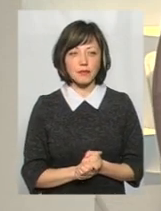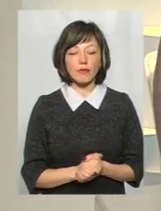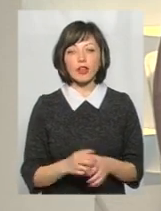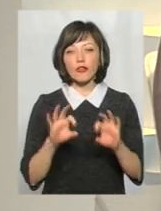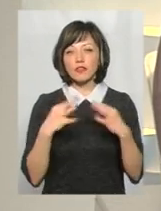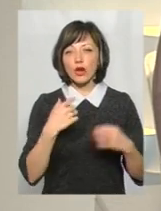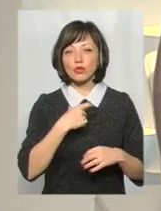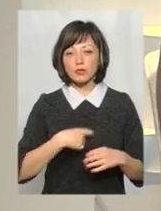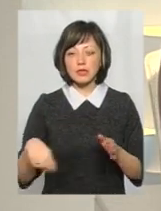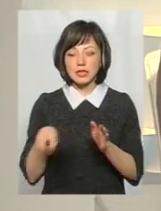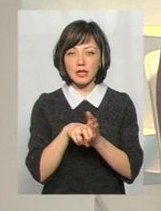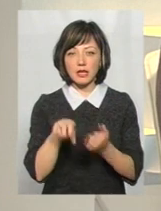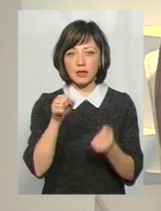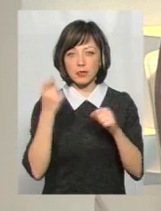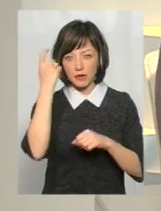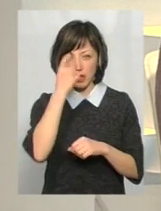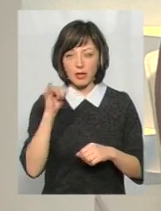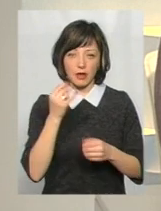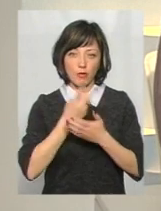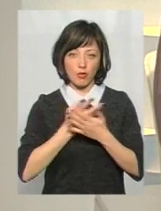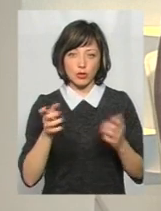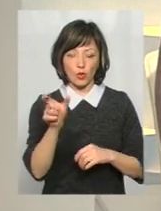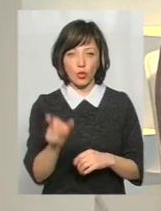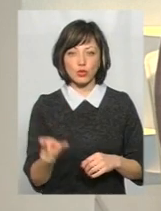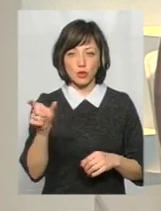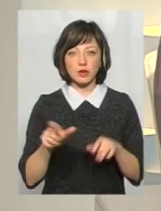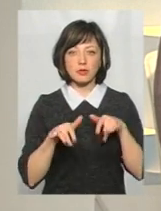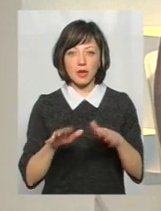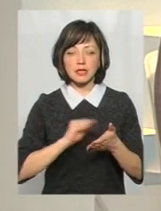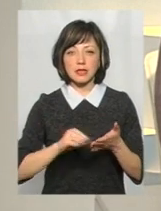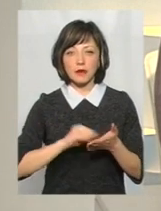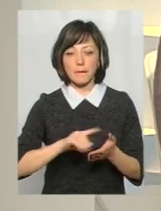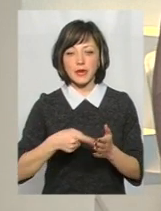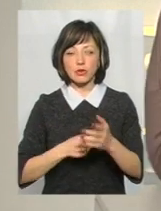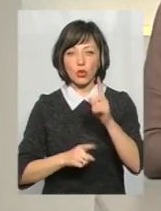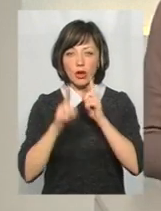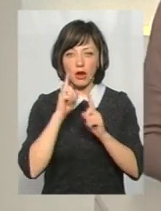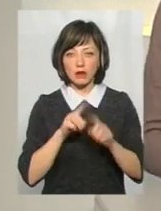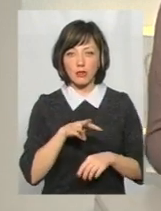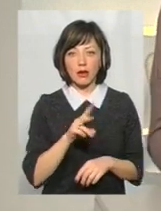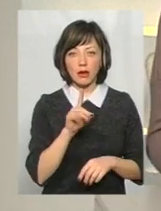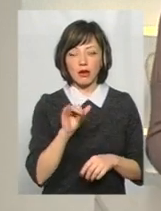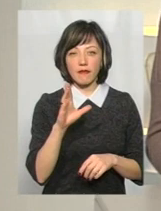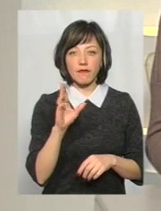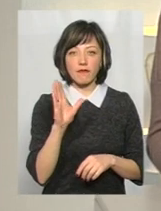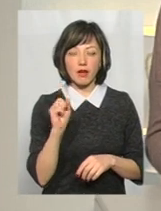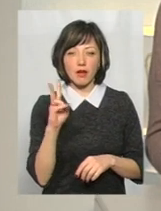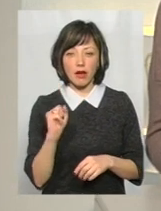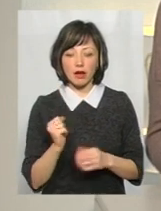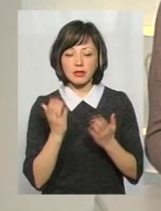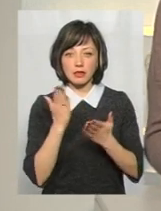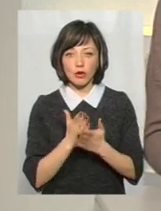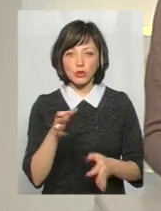сідати за кермо не зовсім тверезими і публічні особи. Справа у секретарях Хмельницької міської ради Михайла Кривика знаходиться у